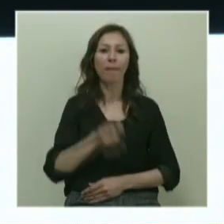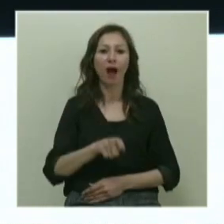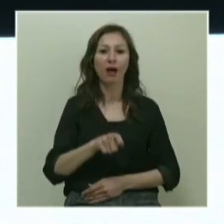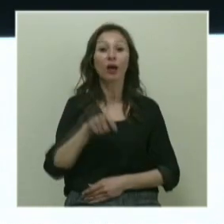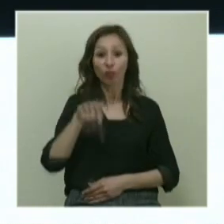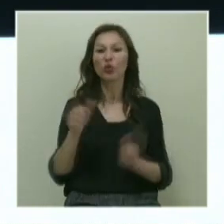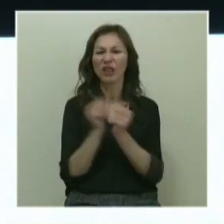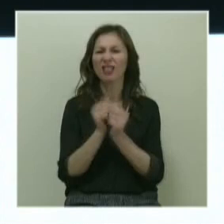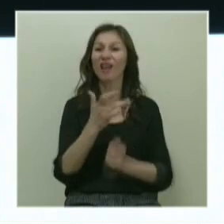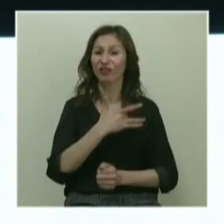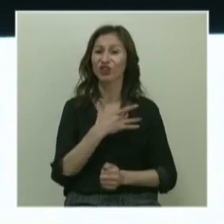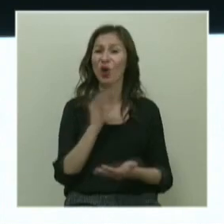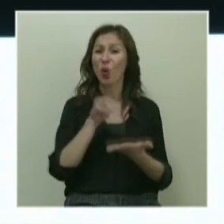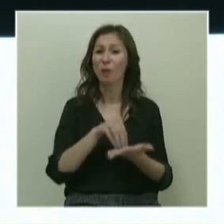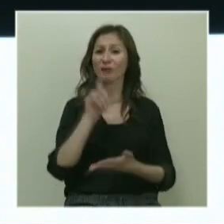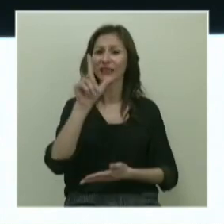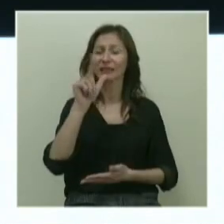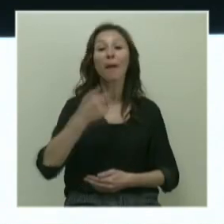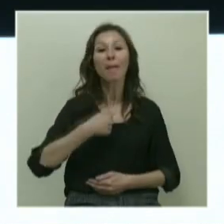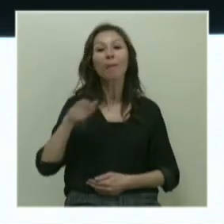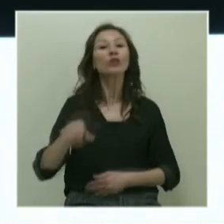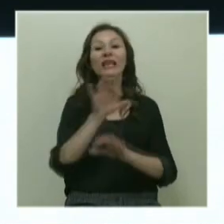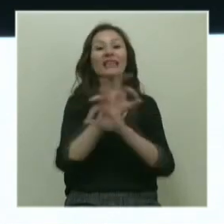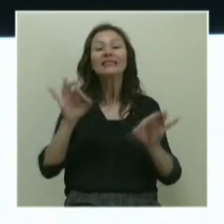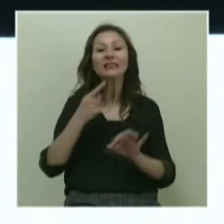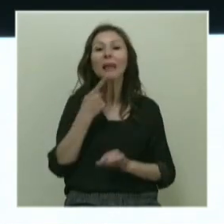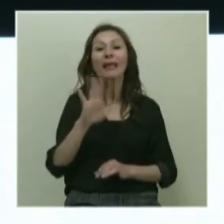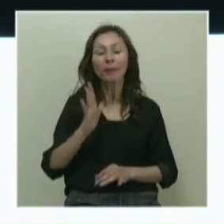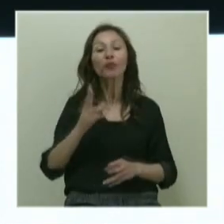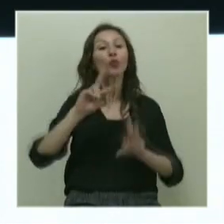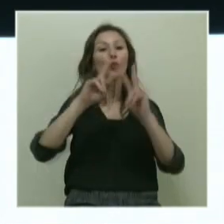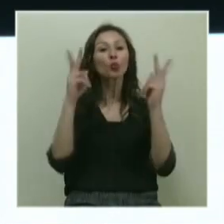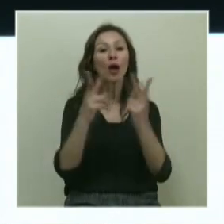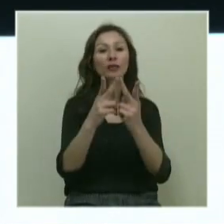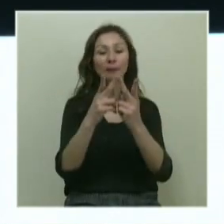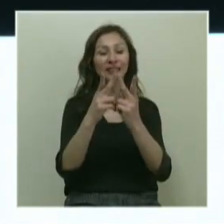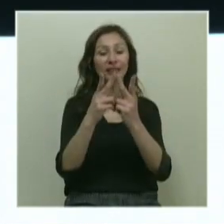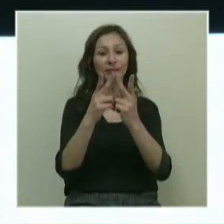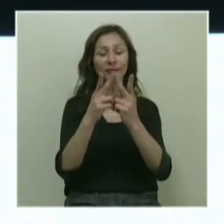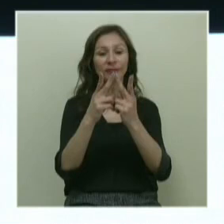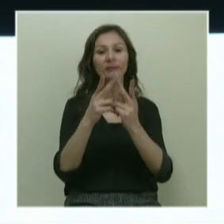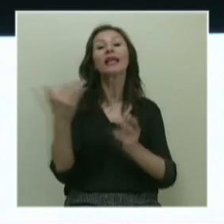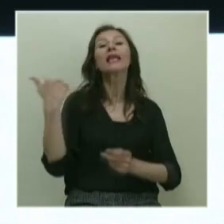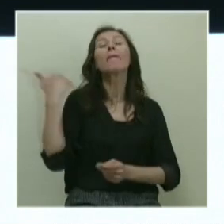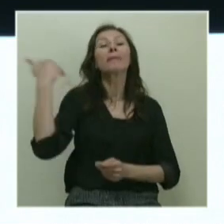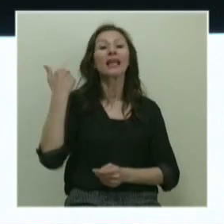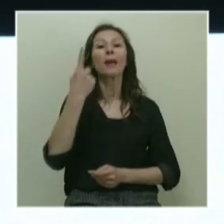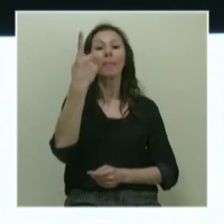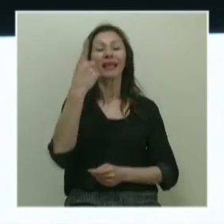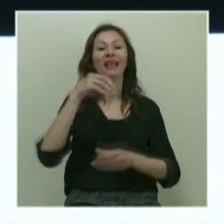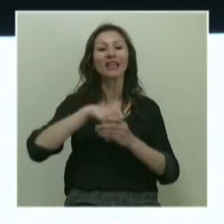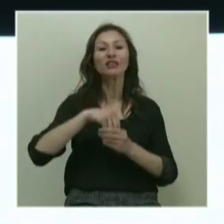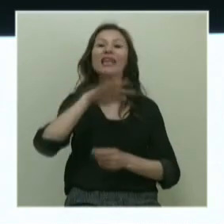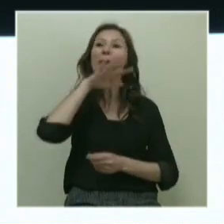Bunun yanına vicdan koymamız lazım. Ben burada hiç değinmedim. Ama dünyada kapitalizm yepyeni bir, avul bir